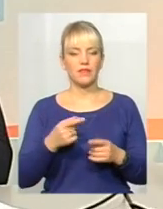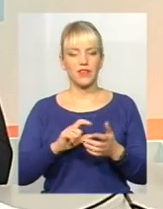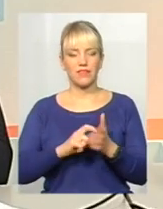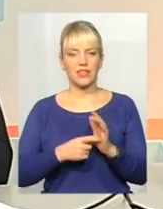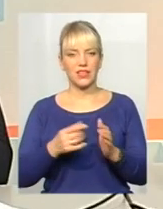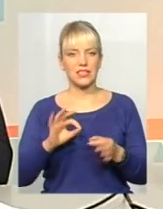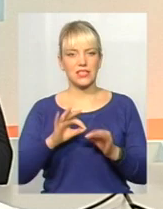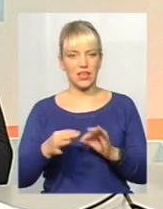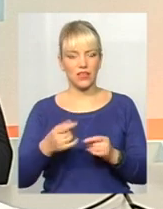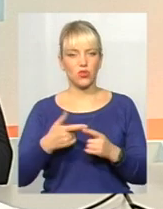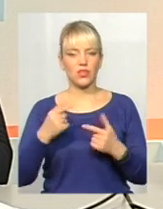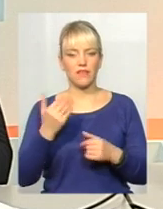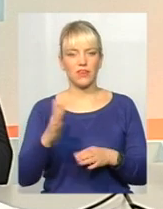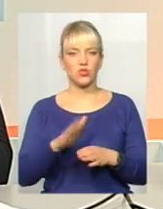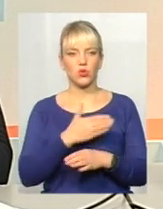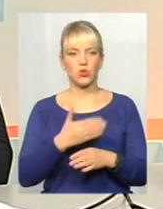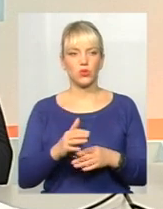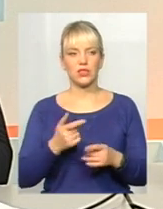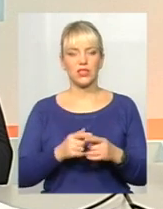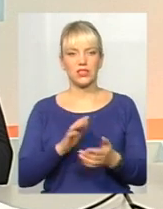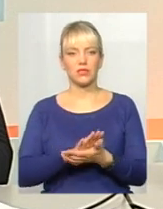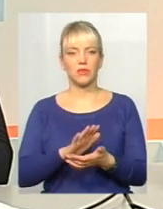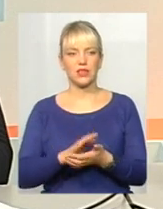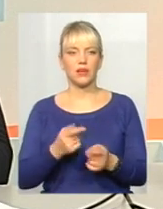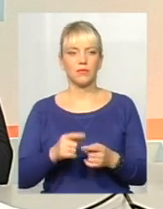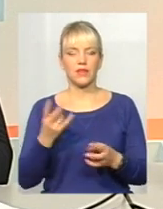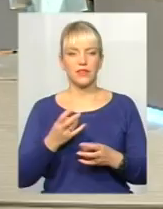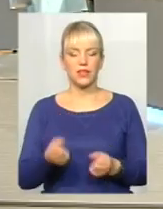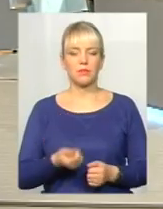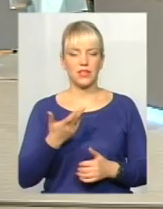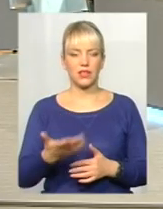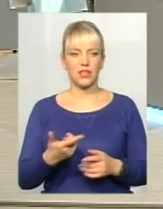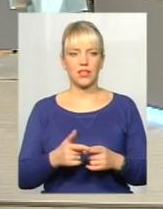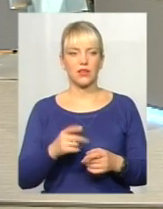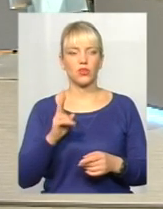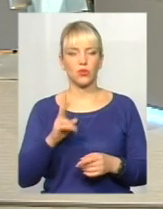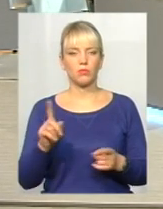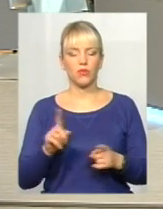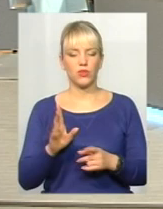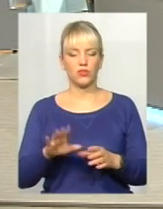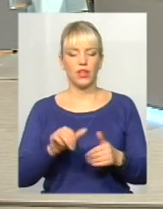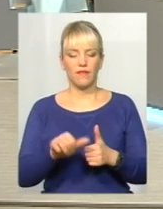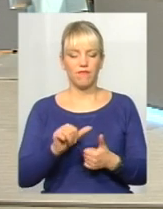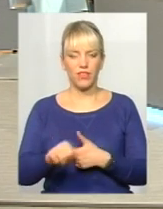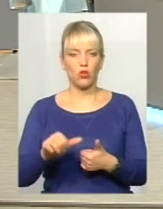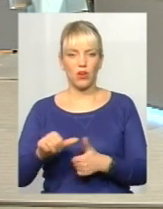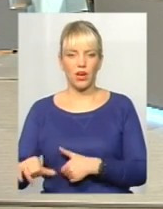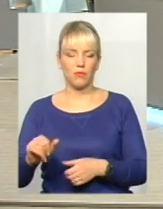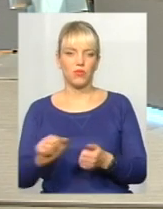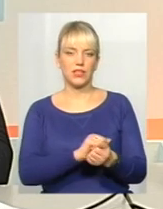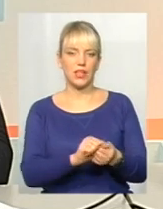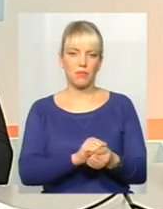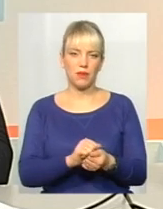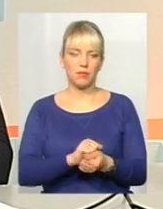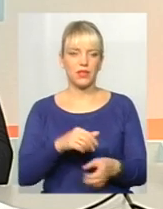де ви сортуєте і зберете це сміття. Треба, звісно, декілька баків, які будуть відокремувати і папір, і